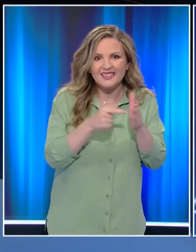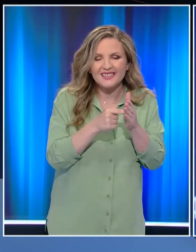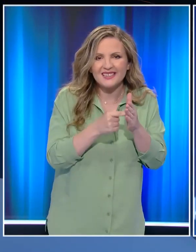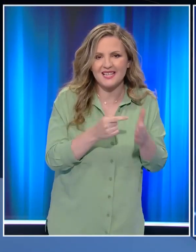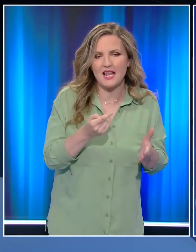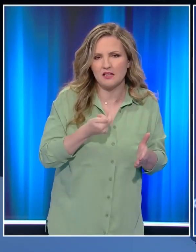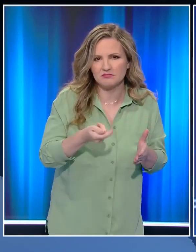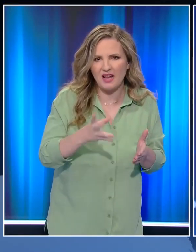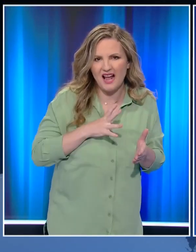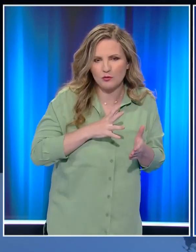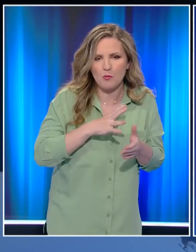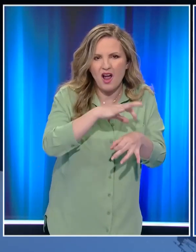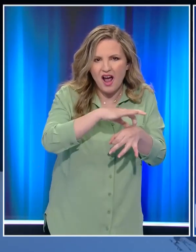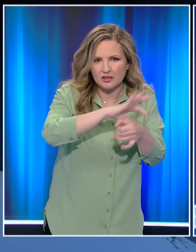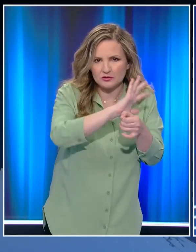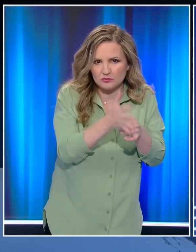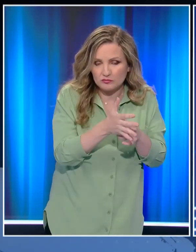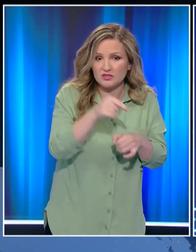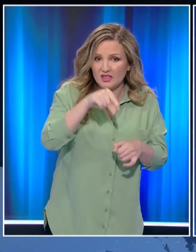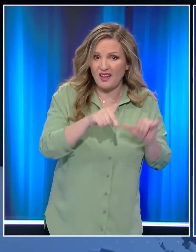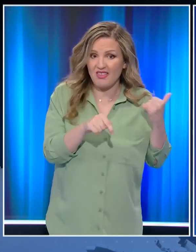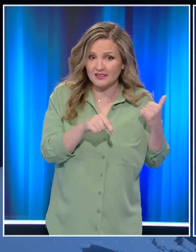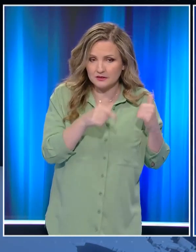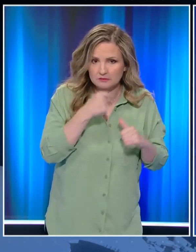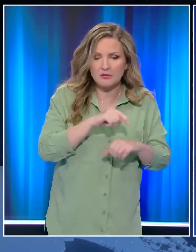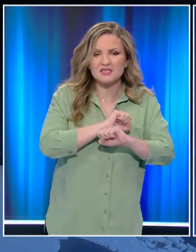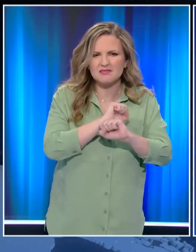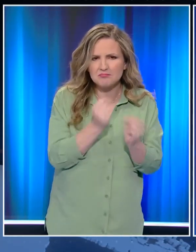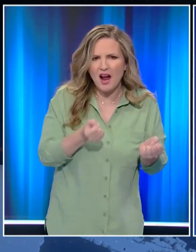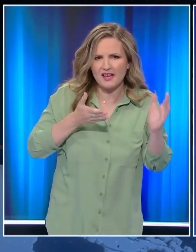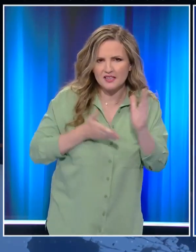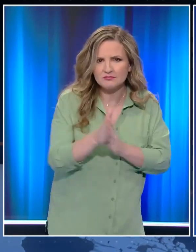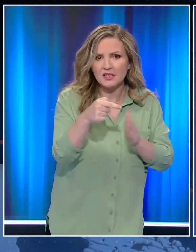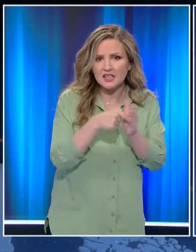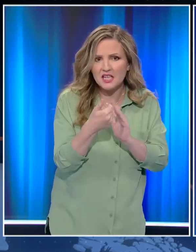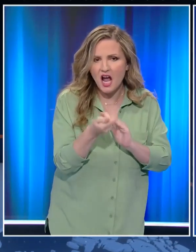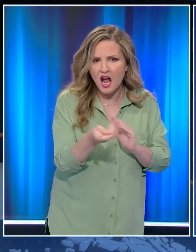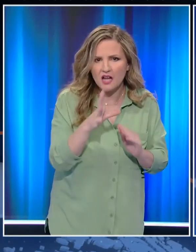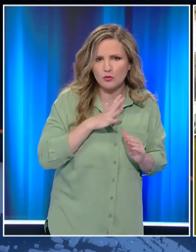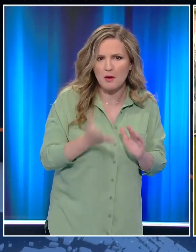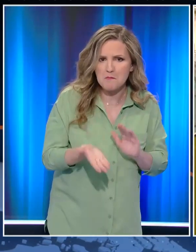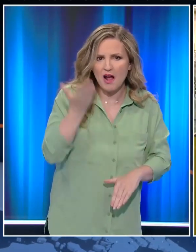έγινε ξανά ο αριθμός ημερήσιων κρουσμάτων τα οποία έσπασαν και πάλι το φράγμα των χιλίων.